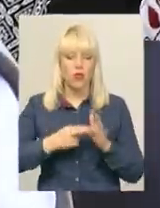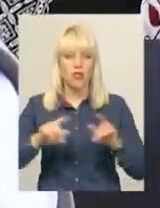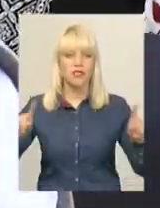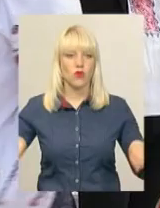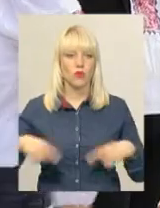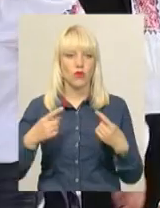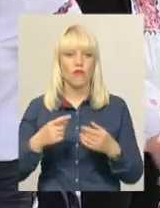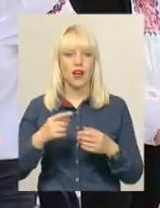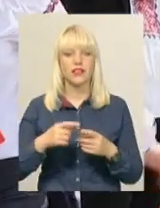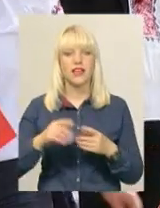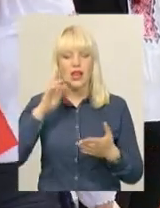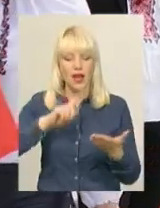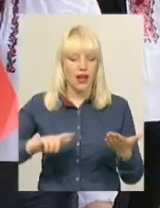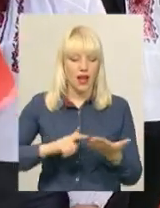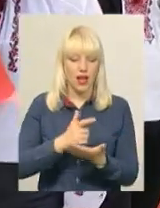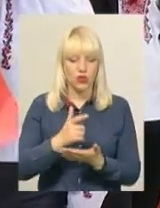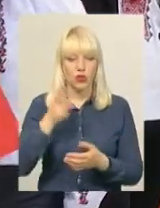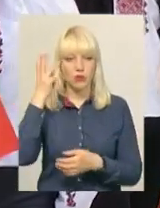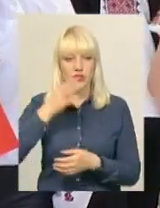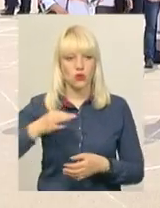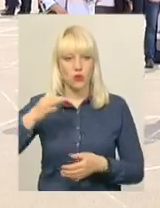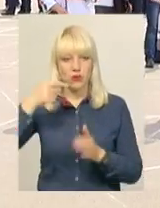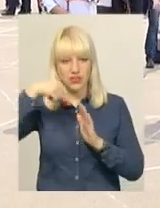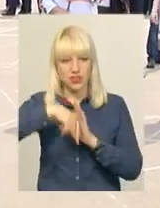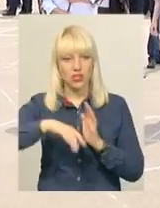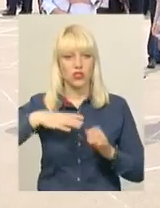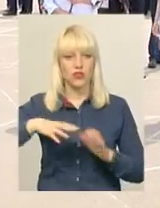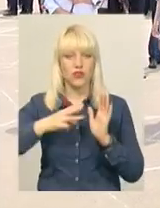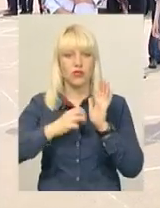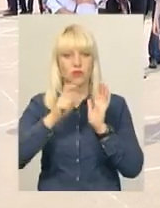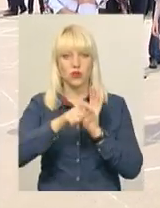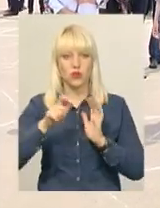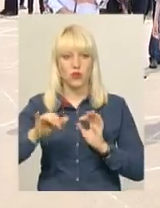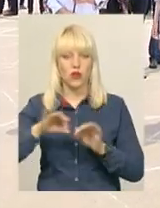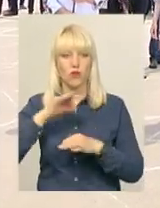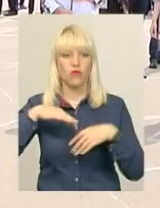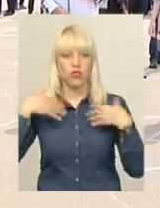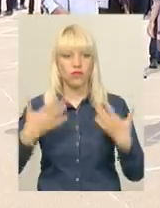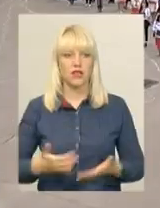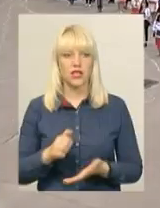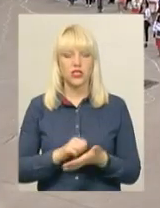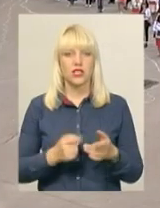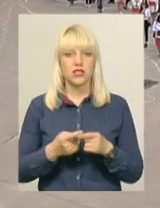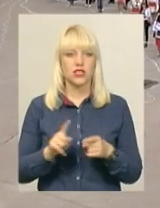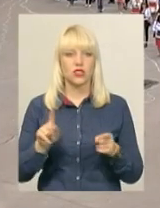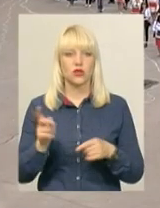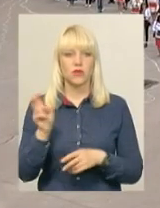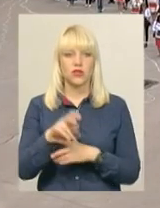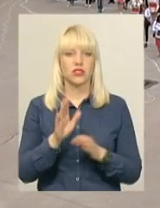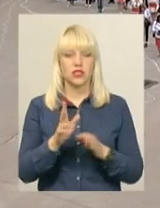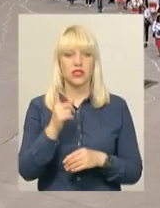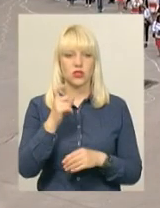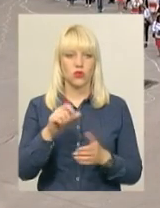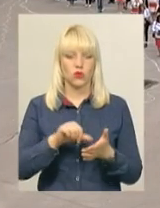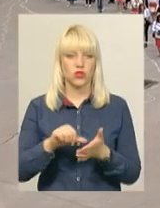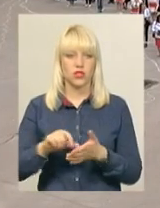Хмельницької області з орнаментом всередині та очікували 800 людей у вишиванках. Через те, що на захід прийшли 100 учасників,